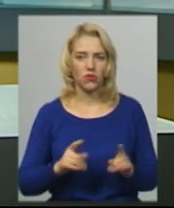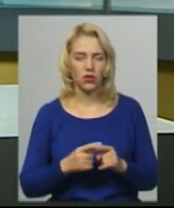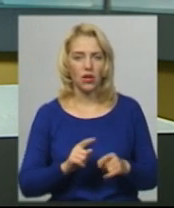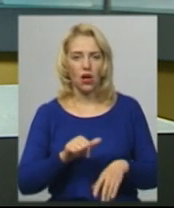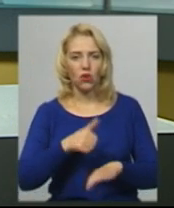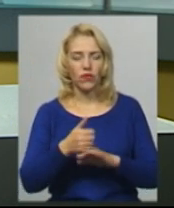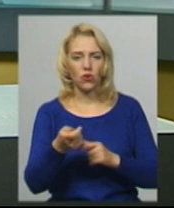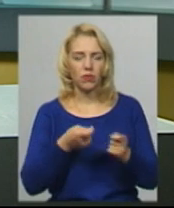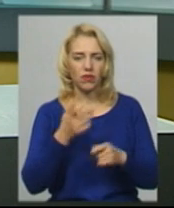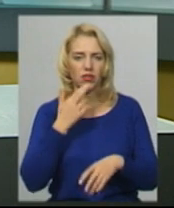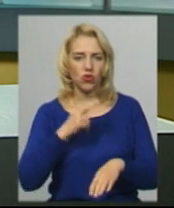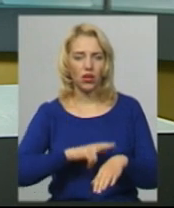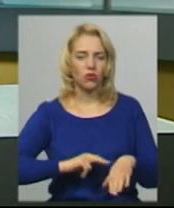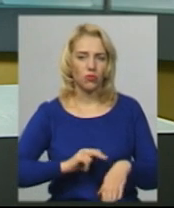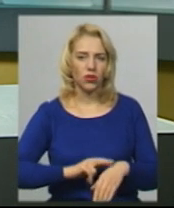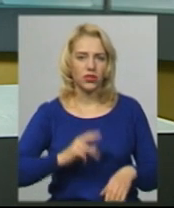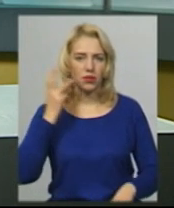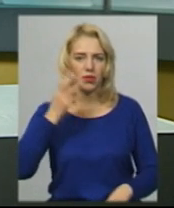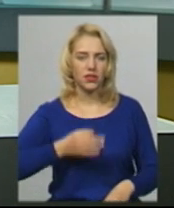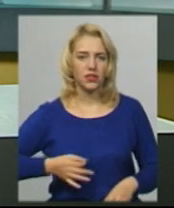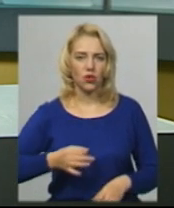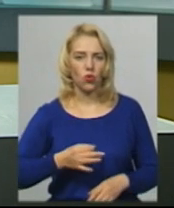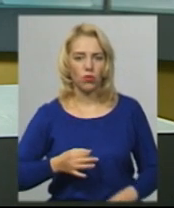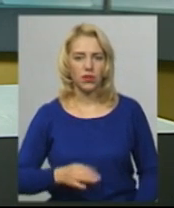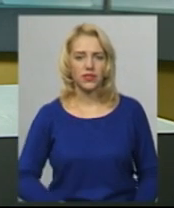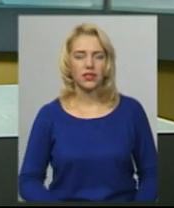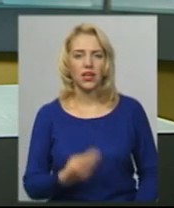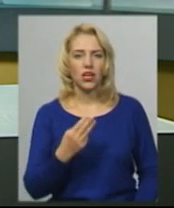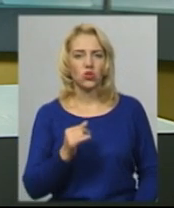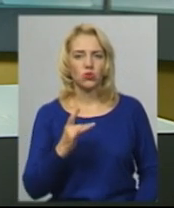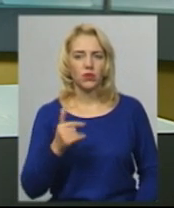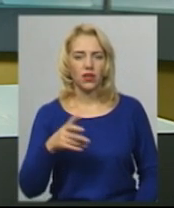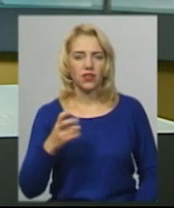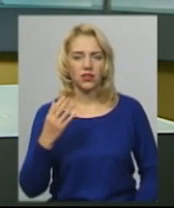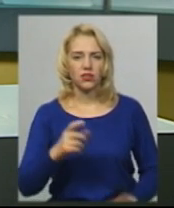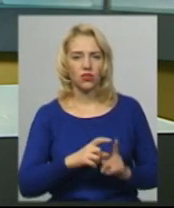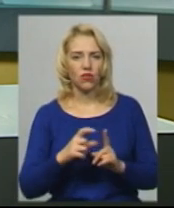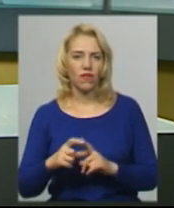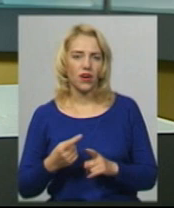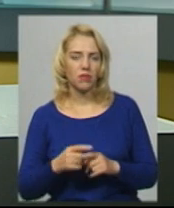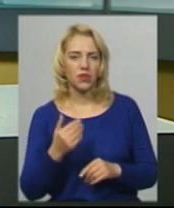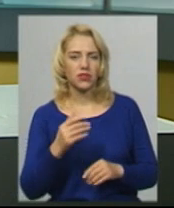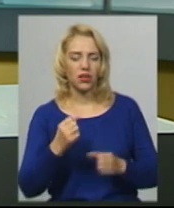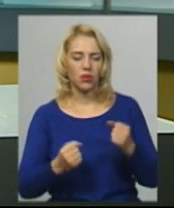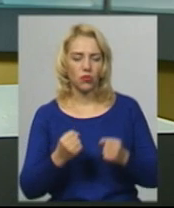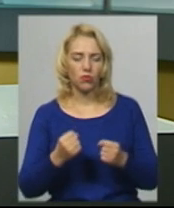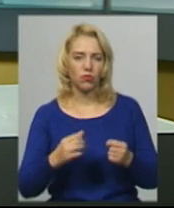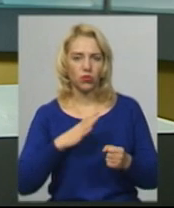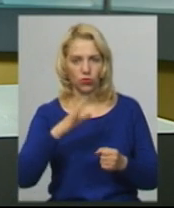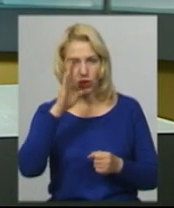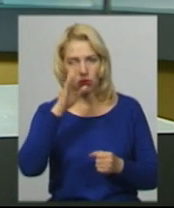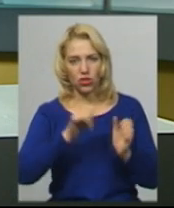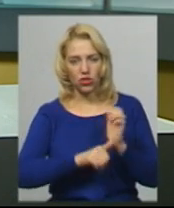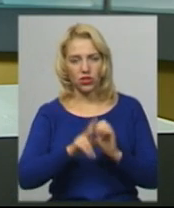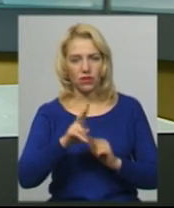головного управління Національної поліції в Хмельницькій області Катерина Шуприган. За її словами, за кермом авто був 62